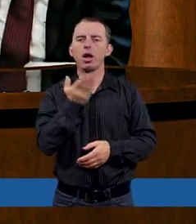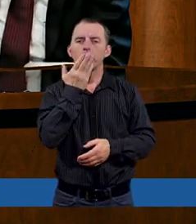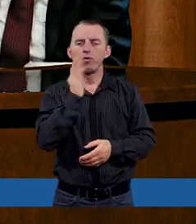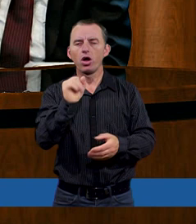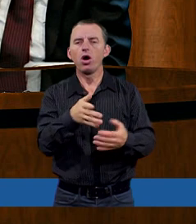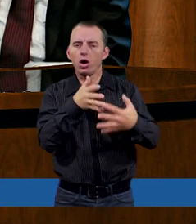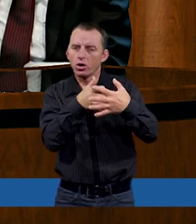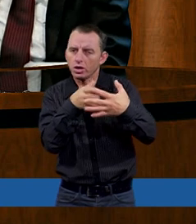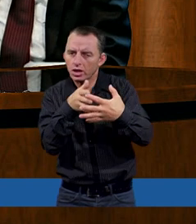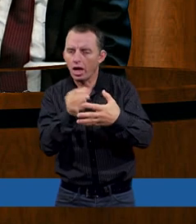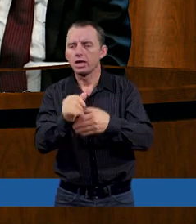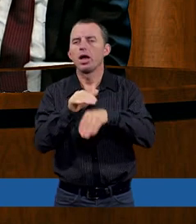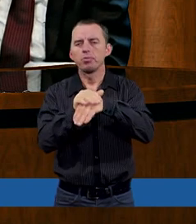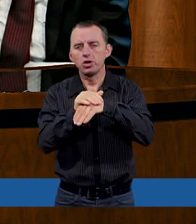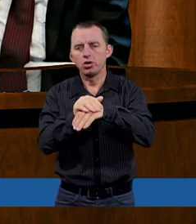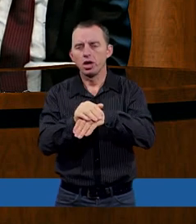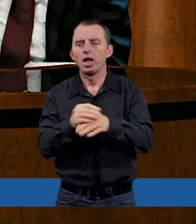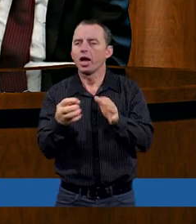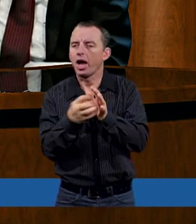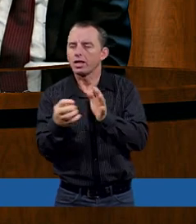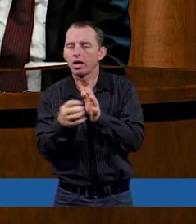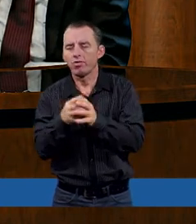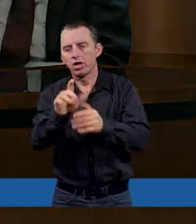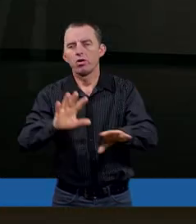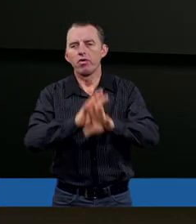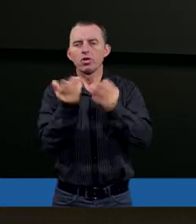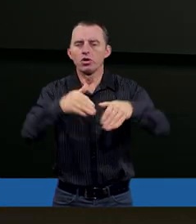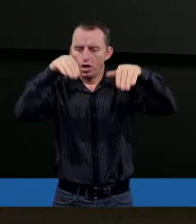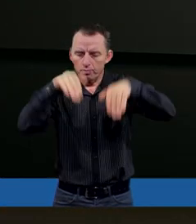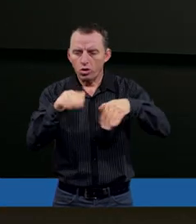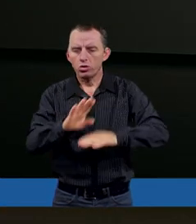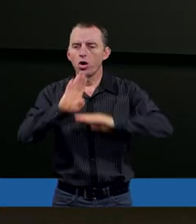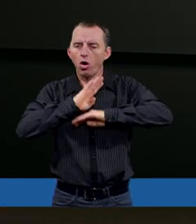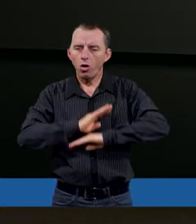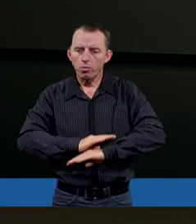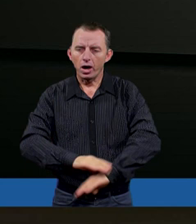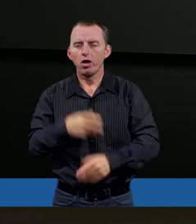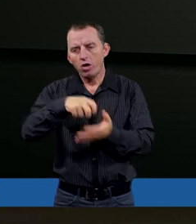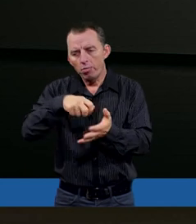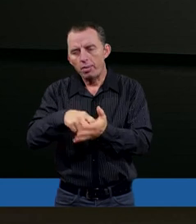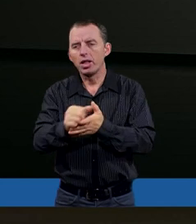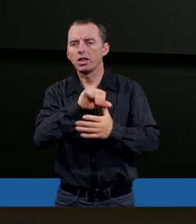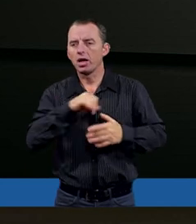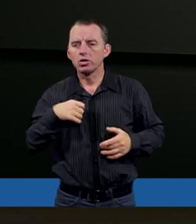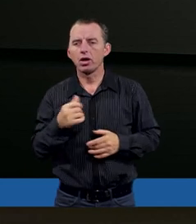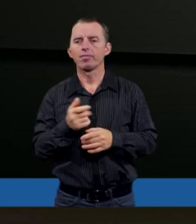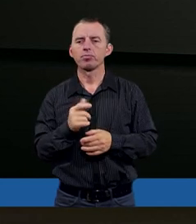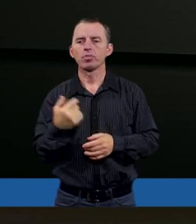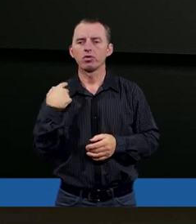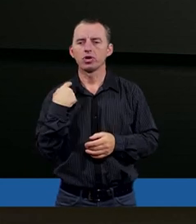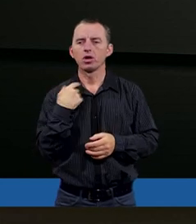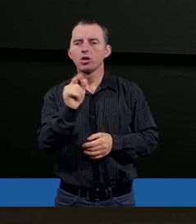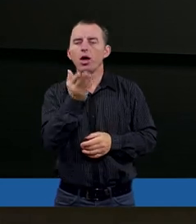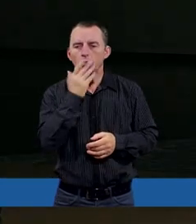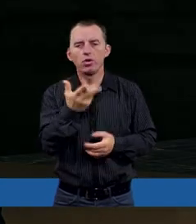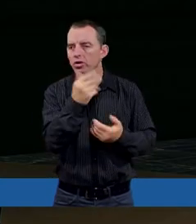o ocenie przyjaciół, którzy mówią, że jest gadatliwy w tym wszystkim, prawda? I że się nie może opamiętać i słowa jego są gwałtowne jak wiatr. On tylko